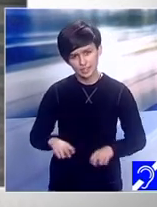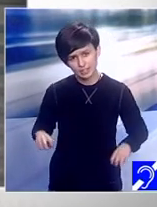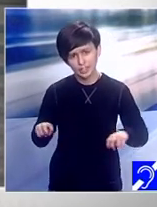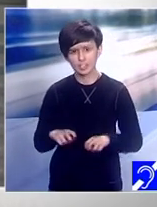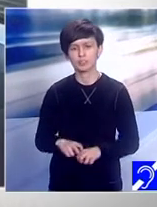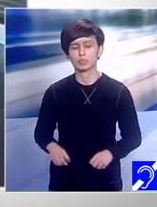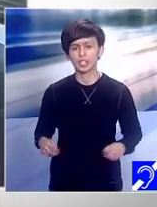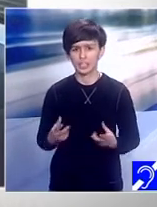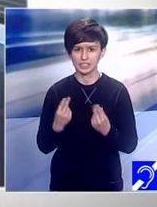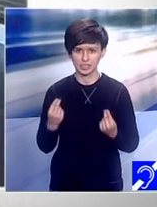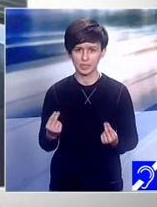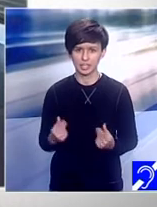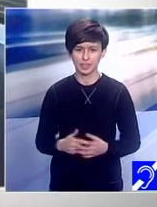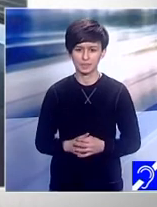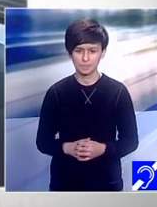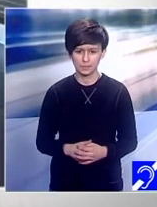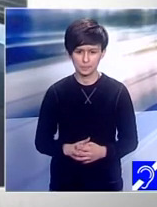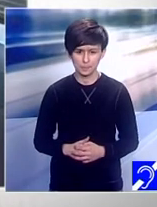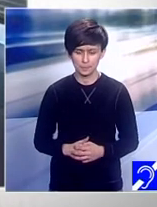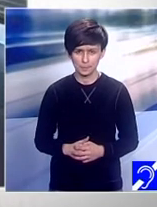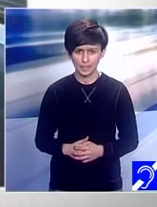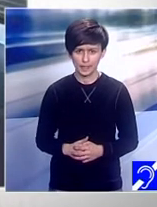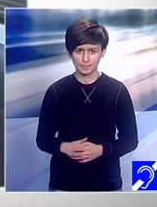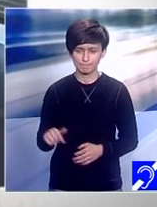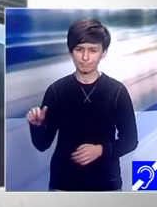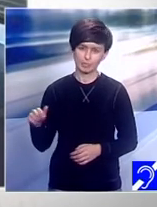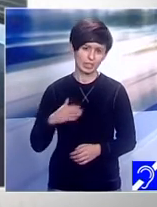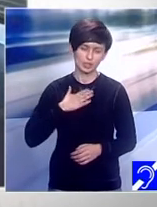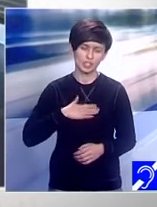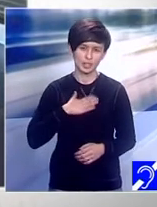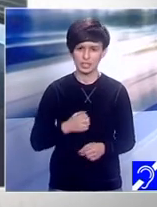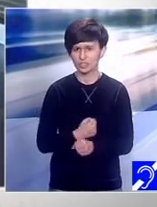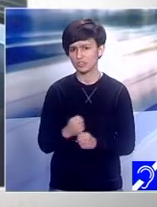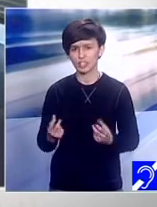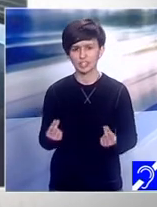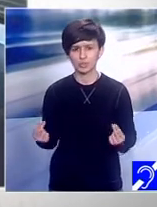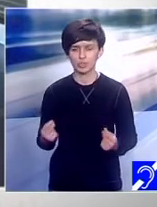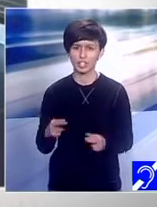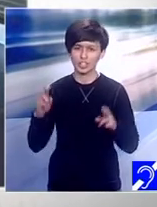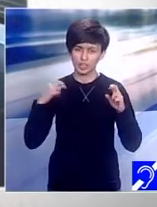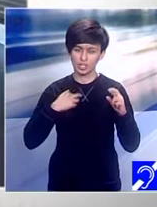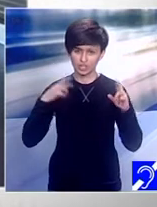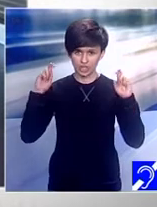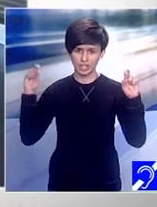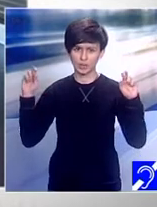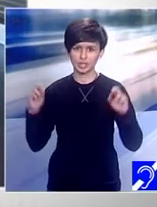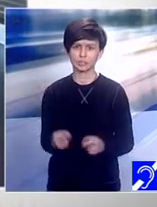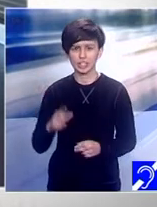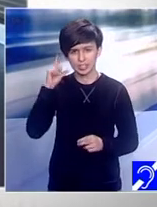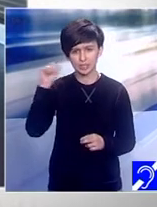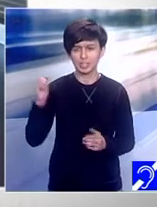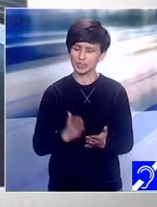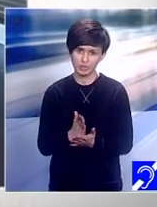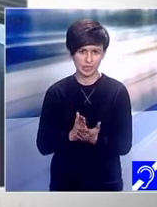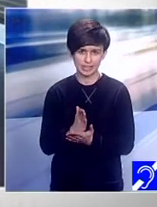place foarte mult la munte și sper să mergem cât mai des. Te întreb toate aceste lucruri, pentru că, dincolo de